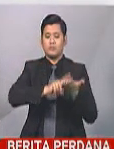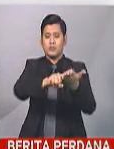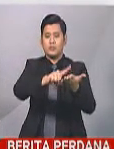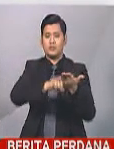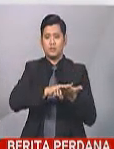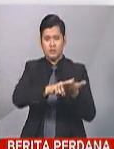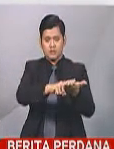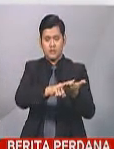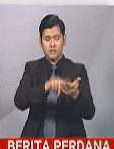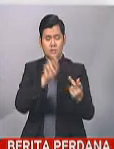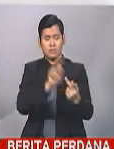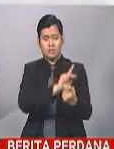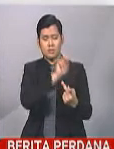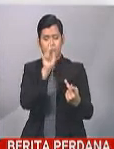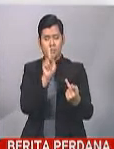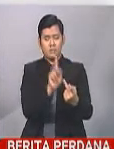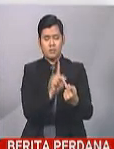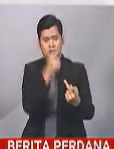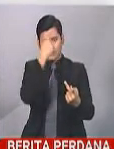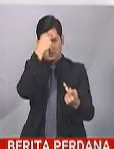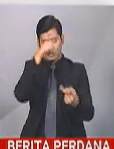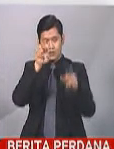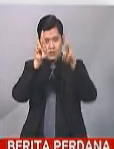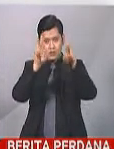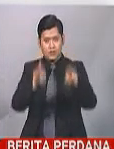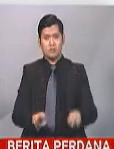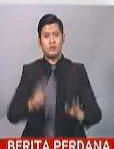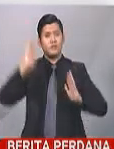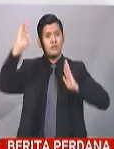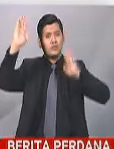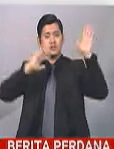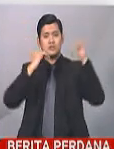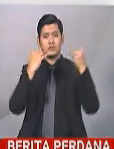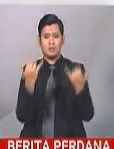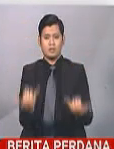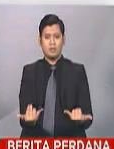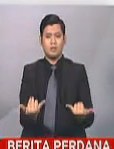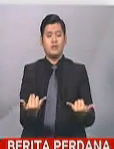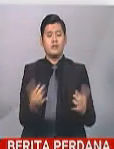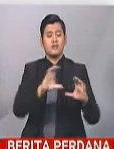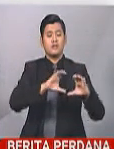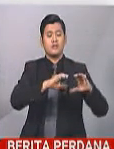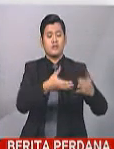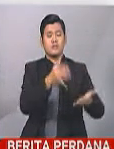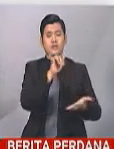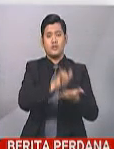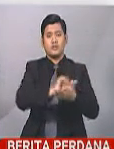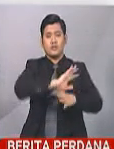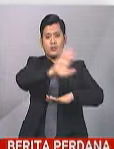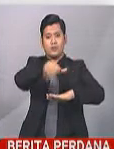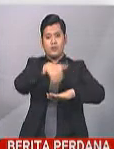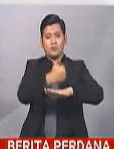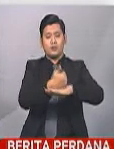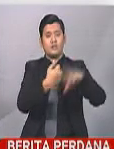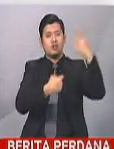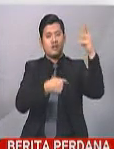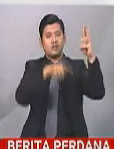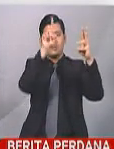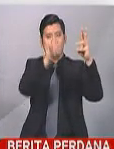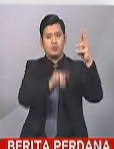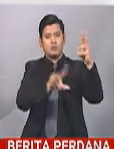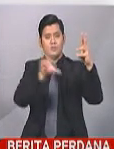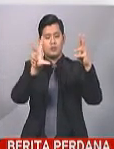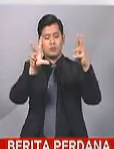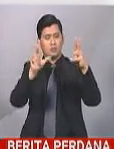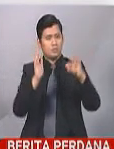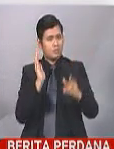yang relevan kepada rakyat Malaysia ketika ini. PRP yang ditubuhkan 16 Mac lalu akan terus meningkatkan usaha